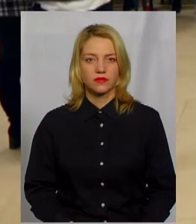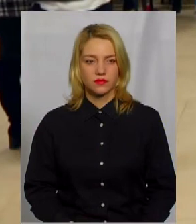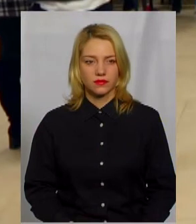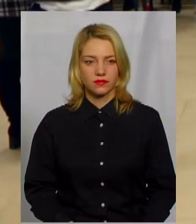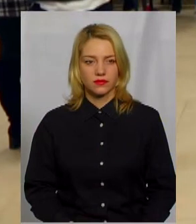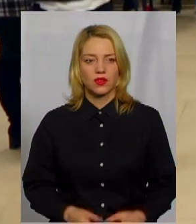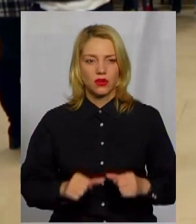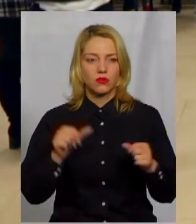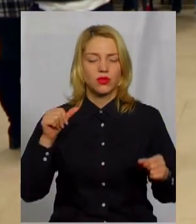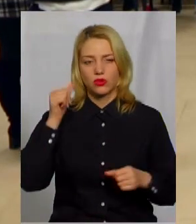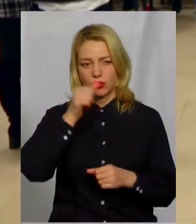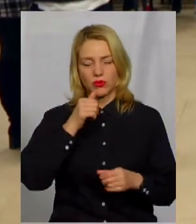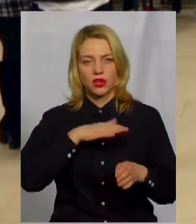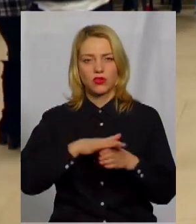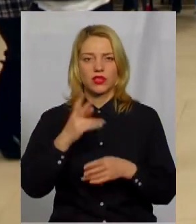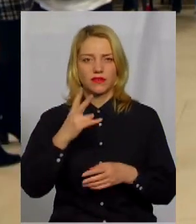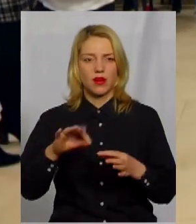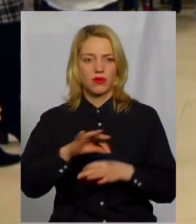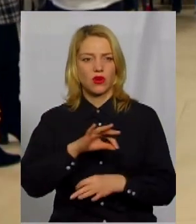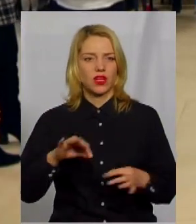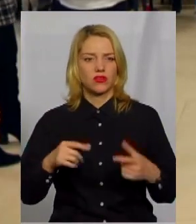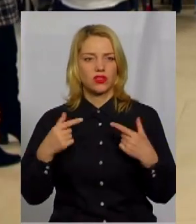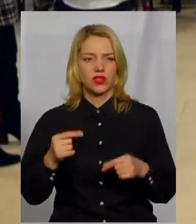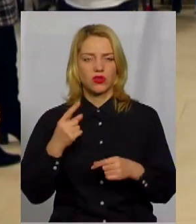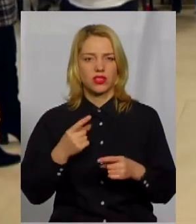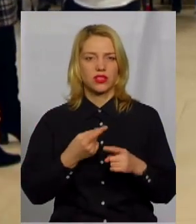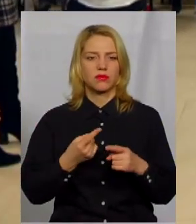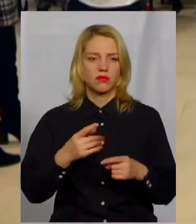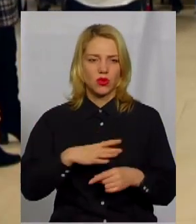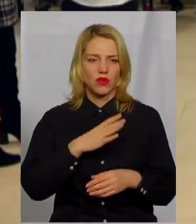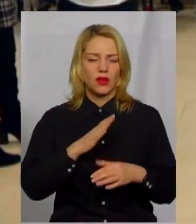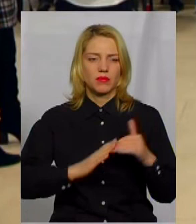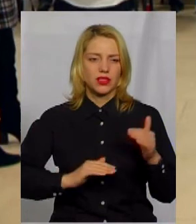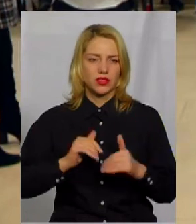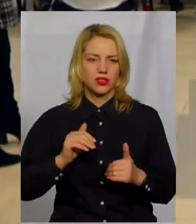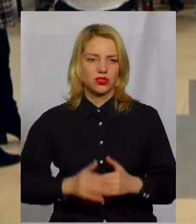Минулого року реалізували два проекти, де один був практично